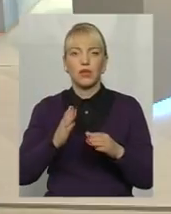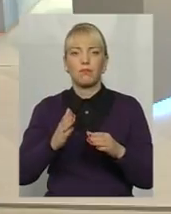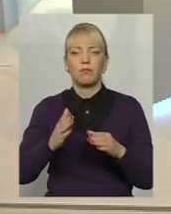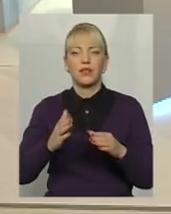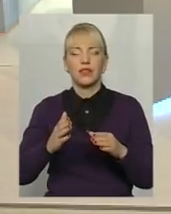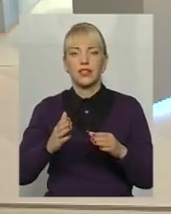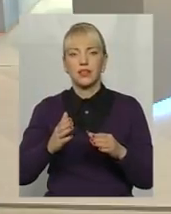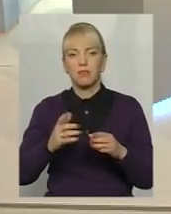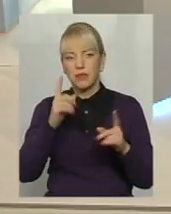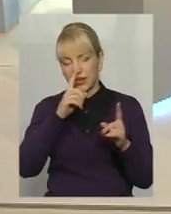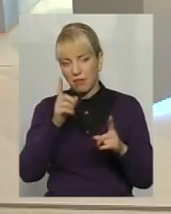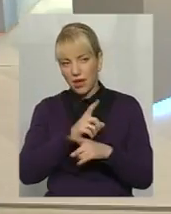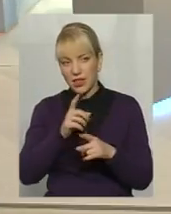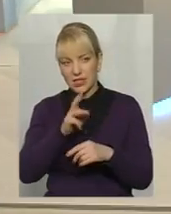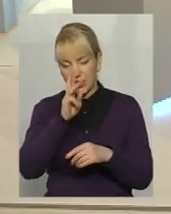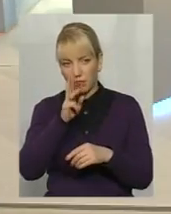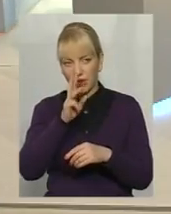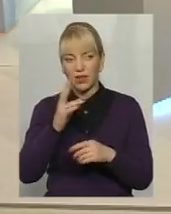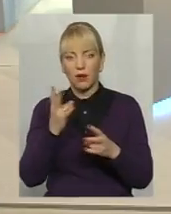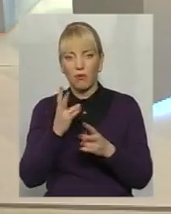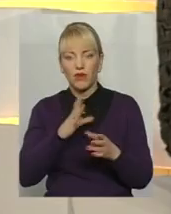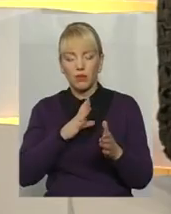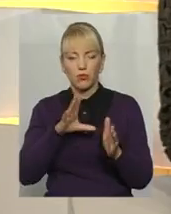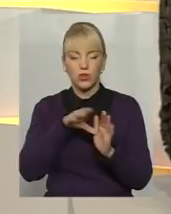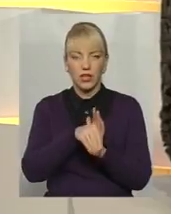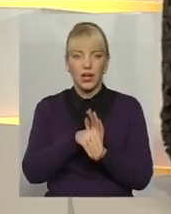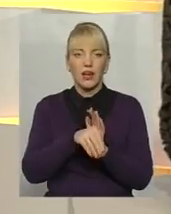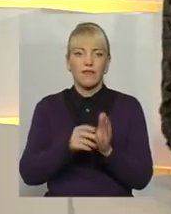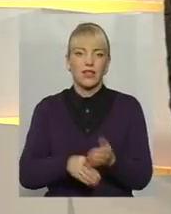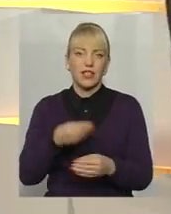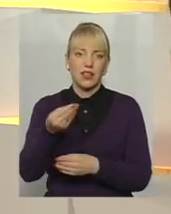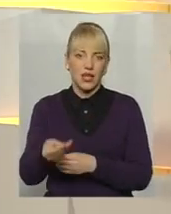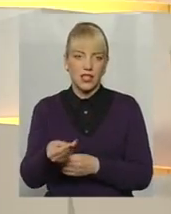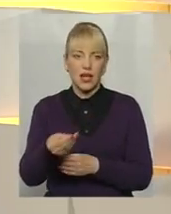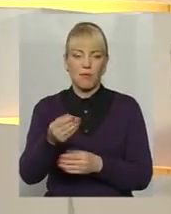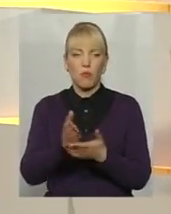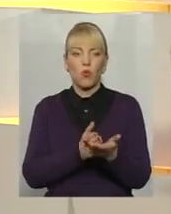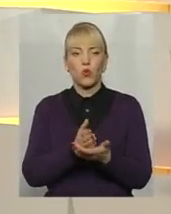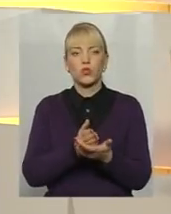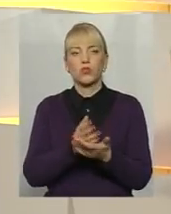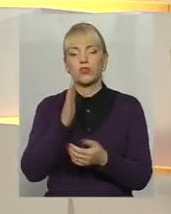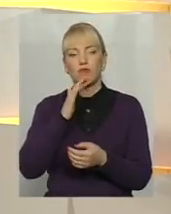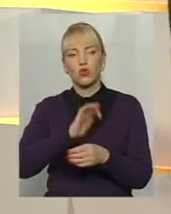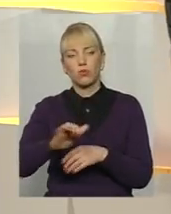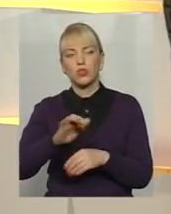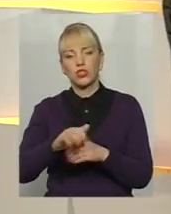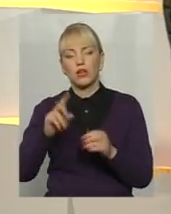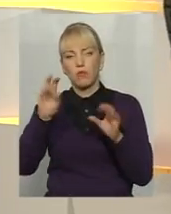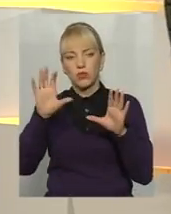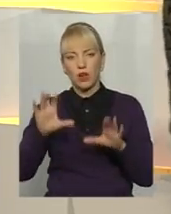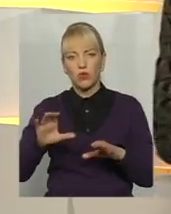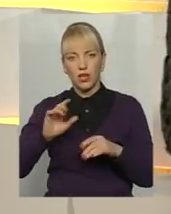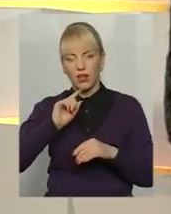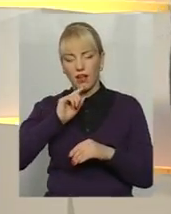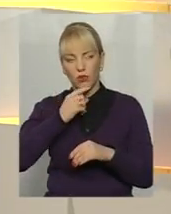ці додаткові витрати на послуги. Мінімальна зарплата має лягти в надання послуг свободу постачання. По законах економіки,